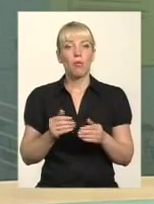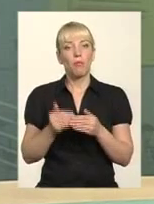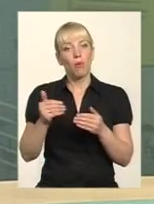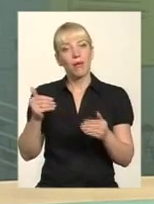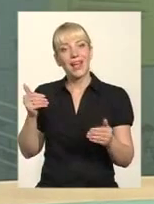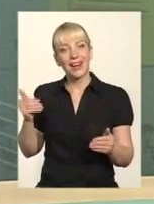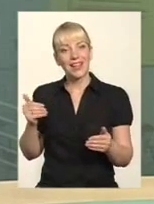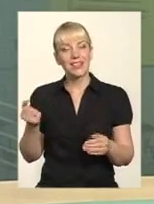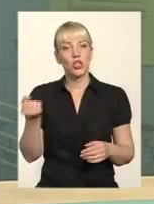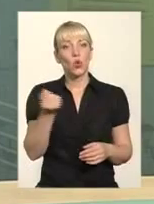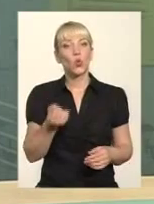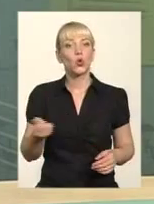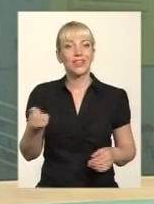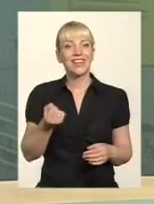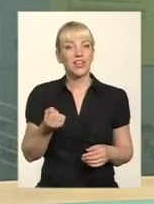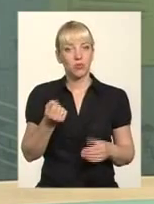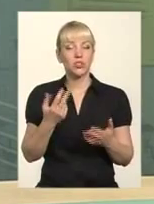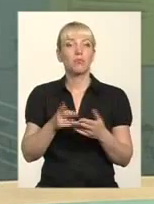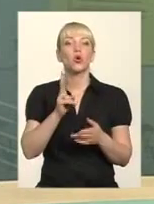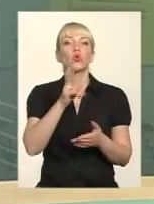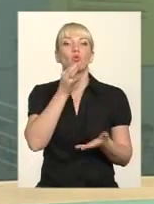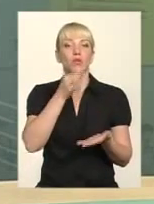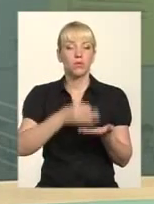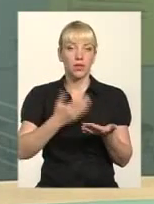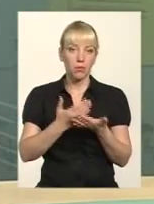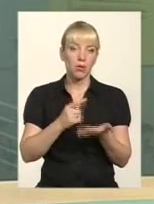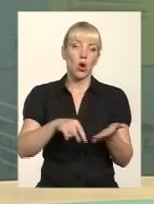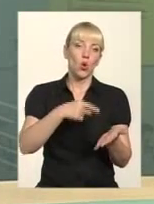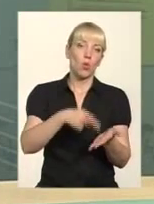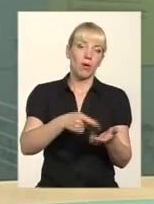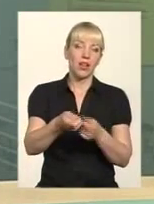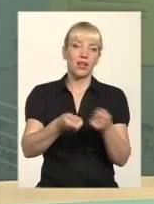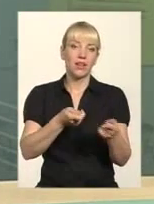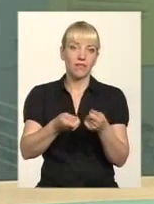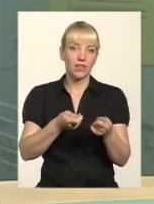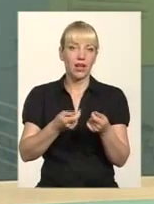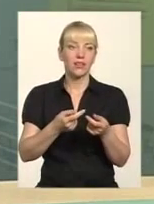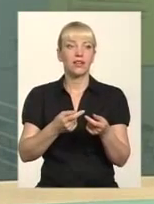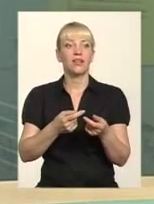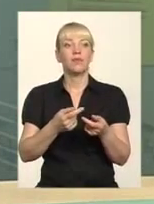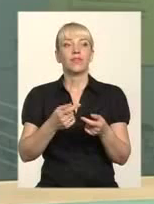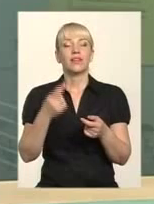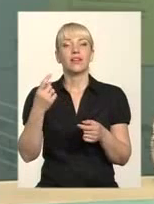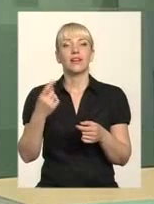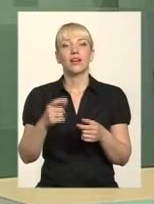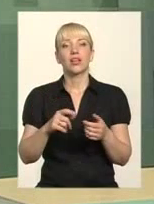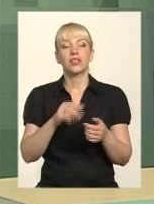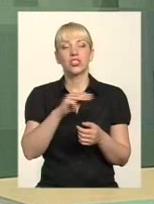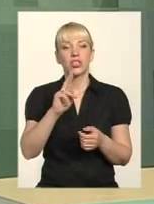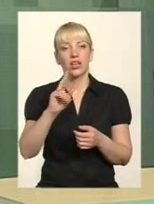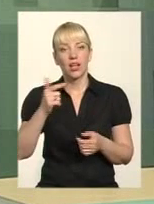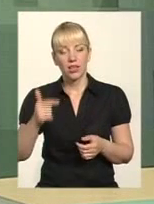утримувач будинку, хто відповідав, скажімо, комунальна власність, комунальне підприємство, житлово-комунальне господарство,